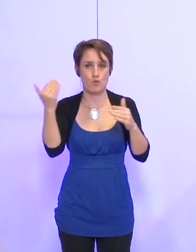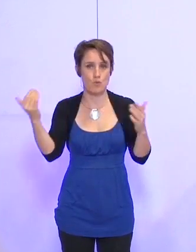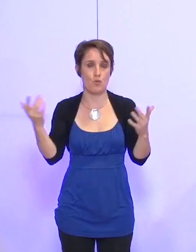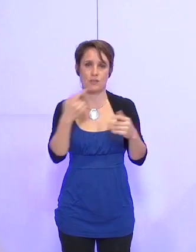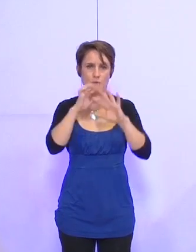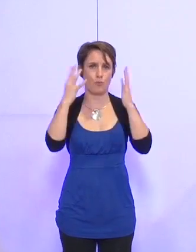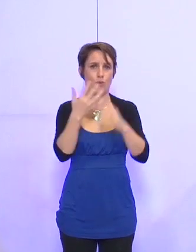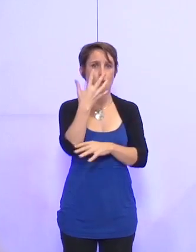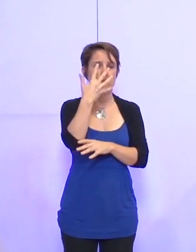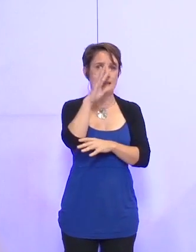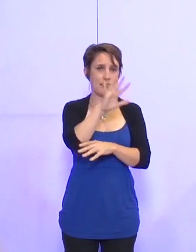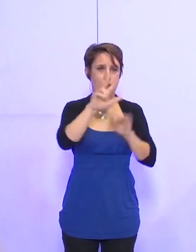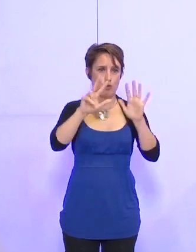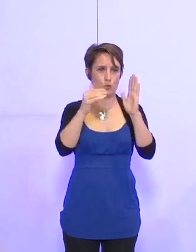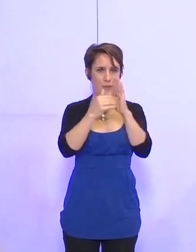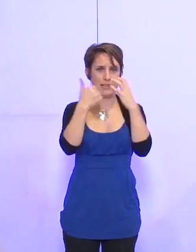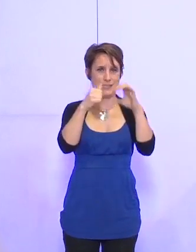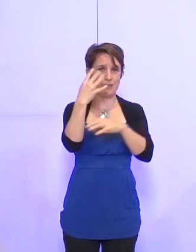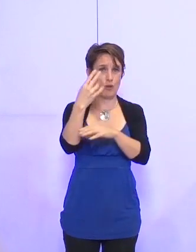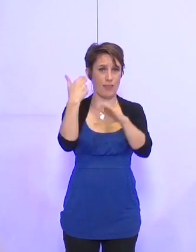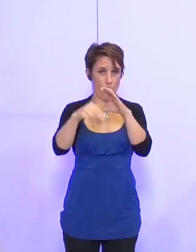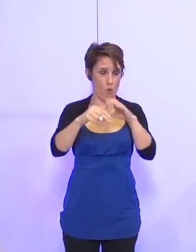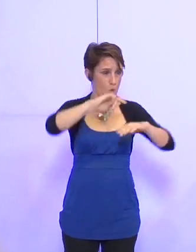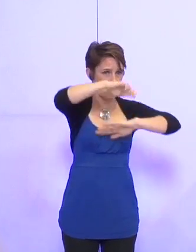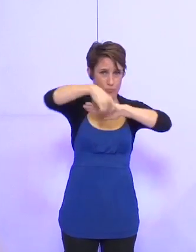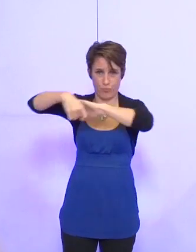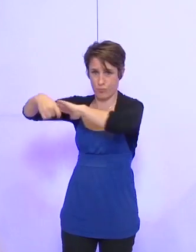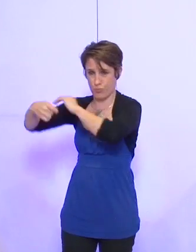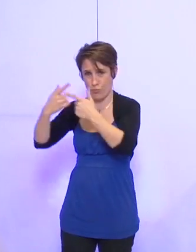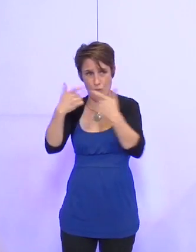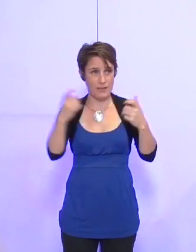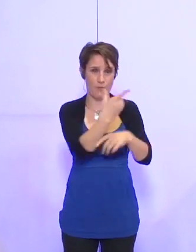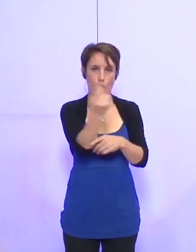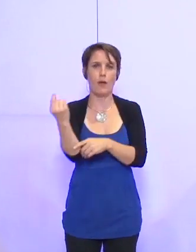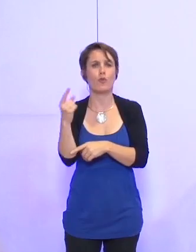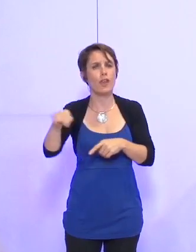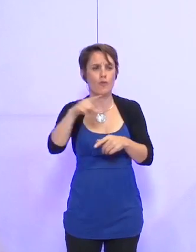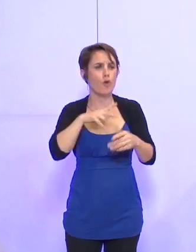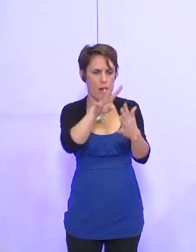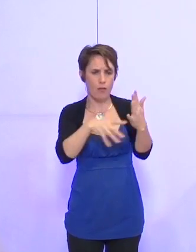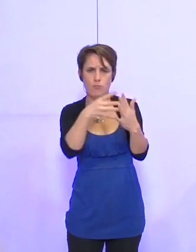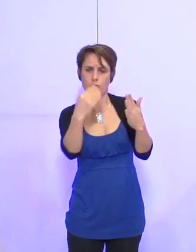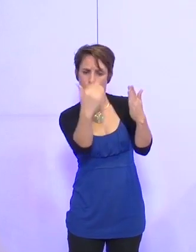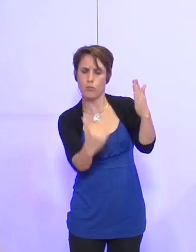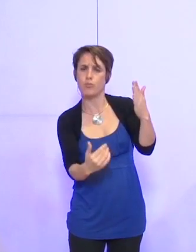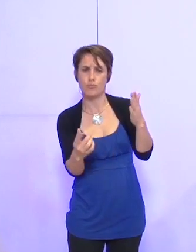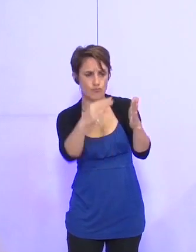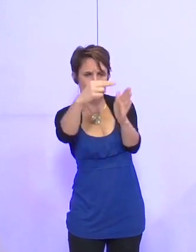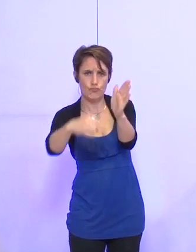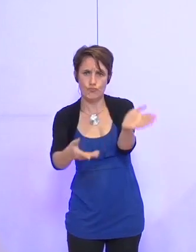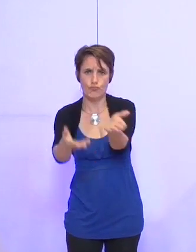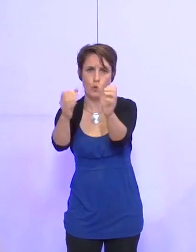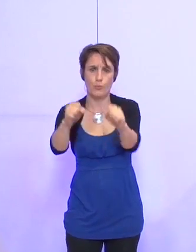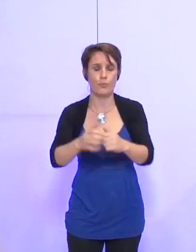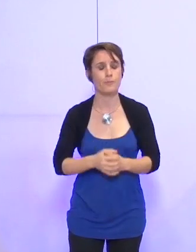euros de participation financière de divers partenaires que vous avez sur votre table et que je vous laisse découvrir. Donc, simplement pour